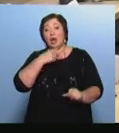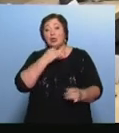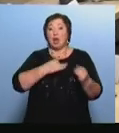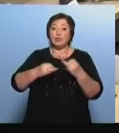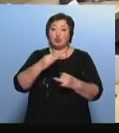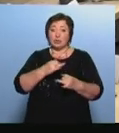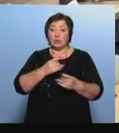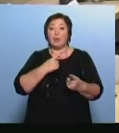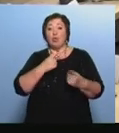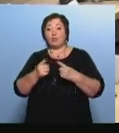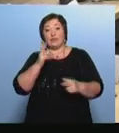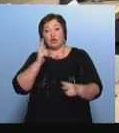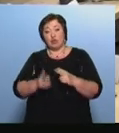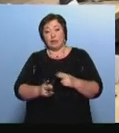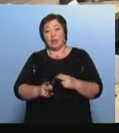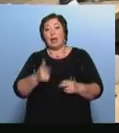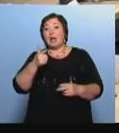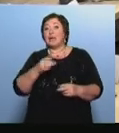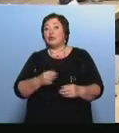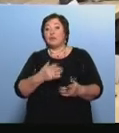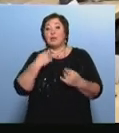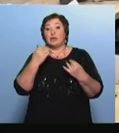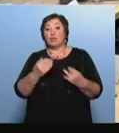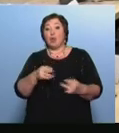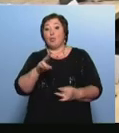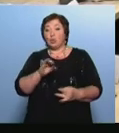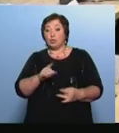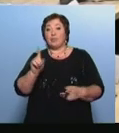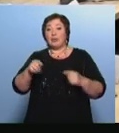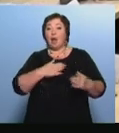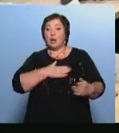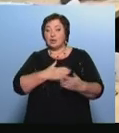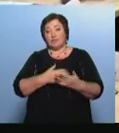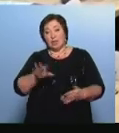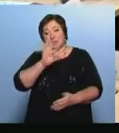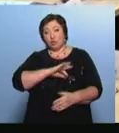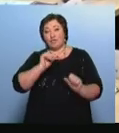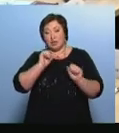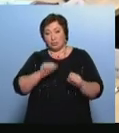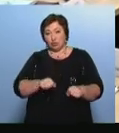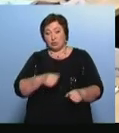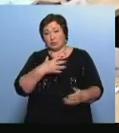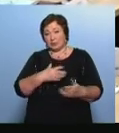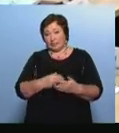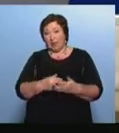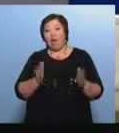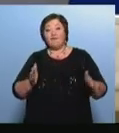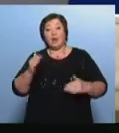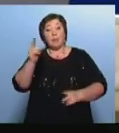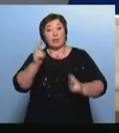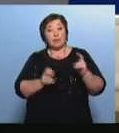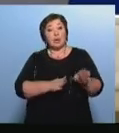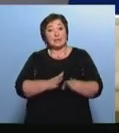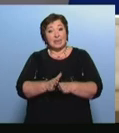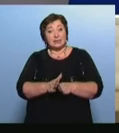импортозамещение и диверсификация Владимир Путин призвал активнее использовать возможности нацпроектов В рамках их реализации